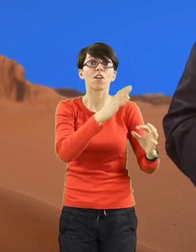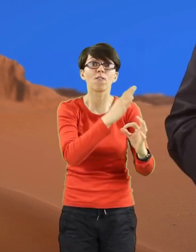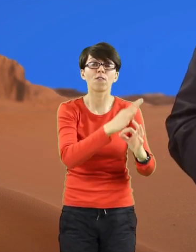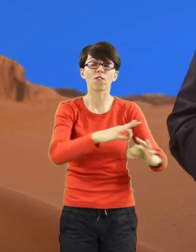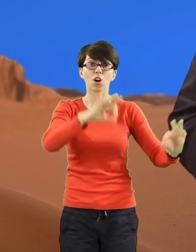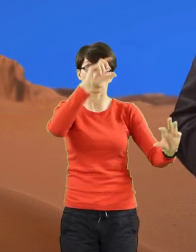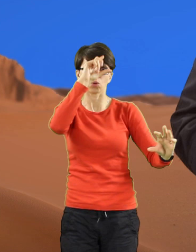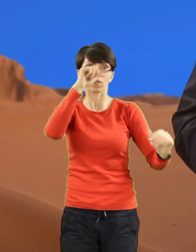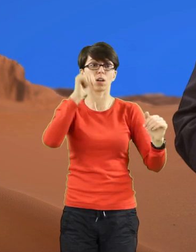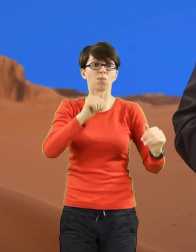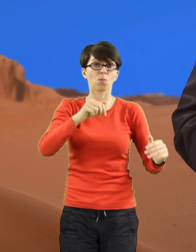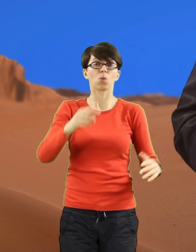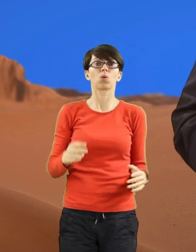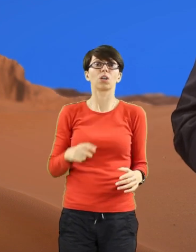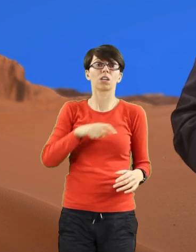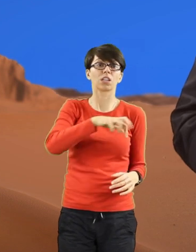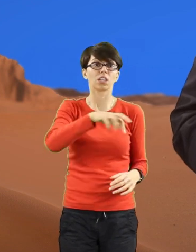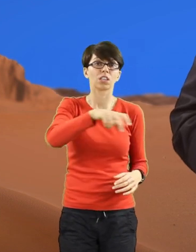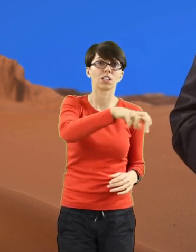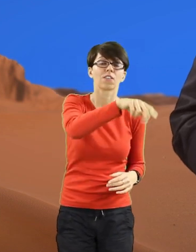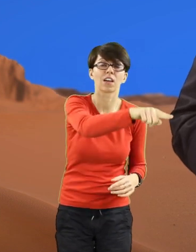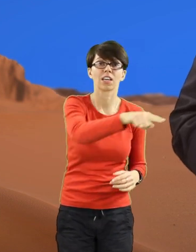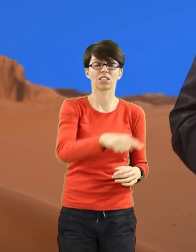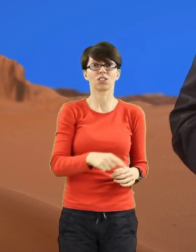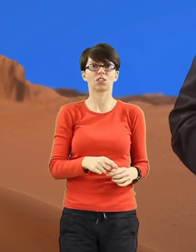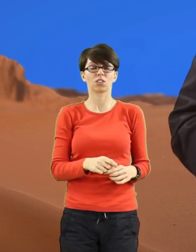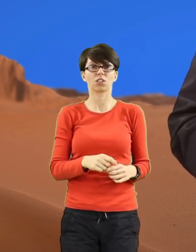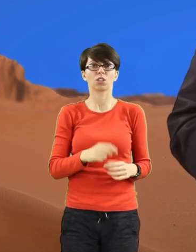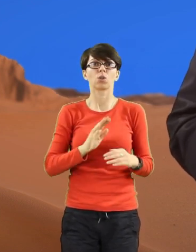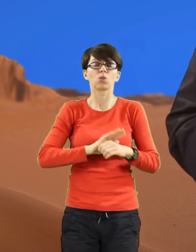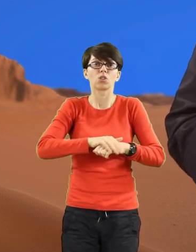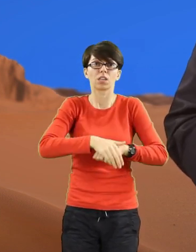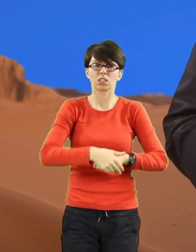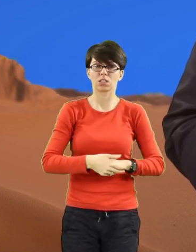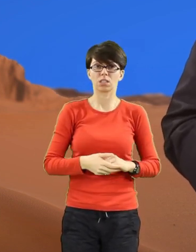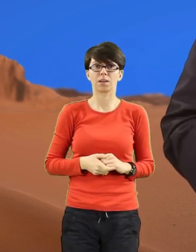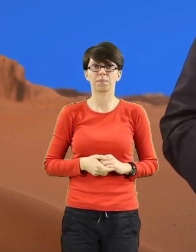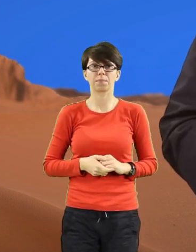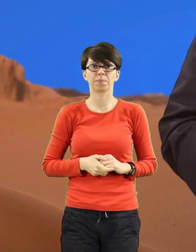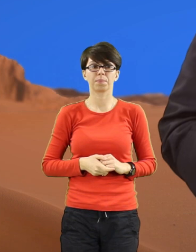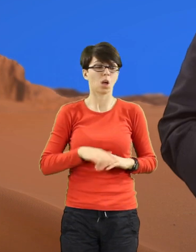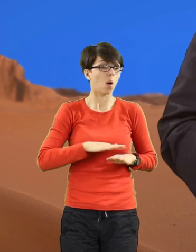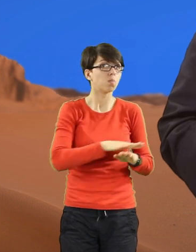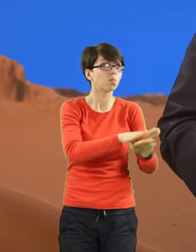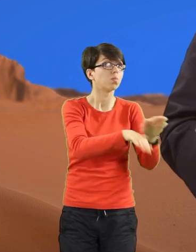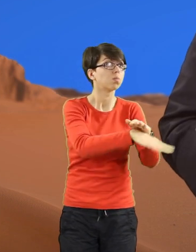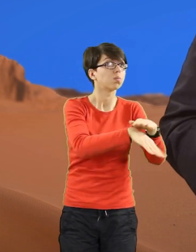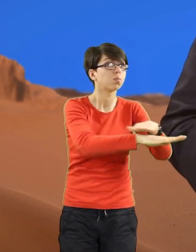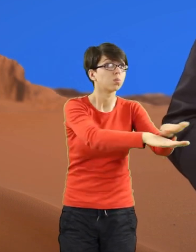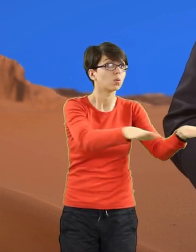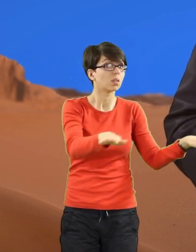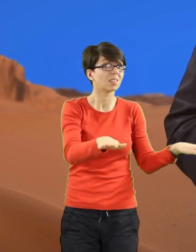który mógł wejść wolny i w Panu pokładający nadzieję do ziemi obiecanej.